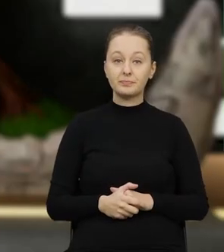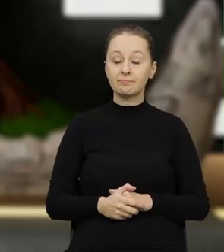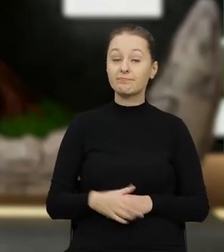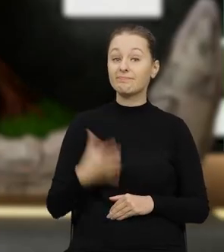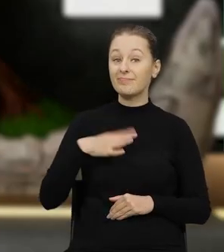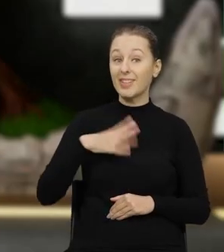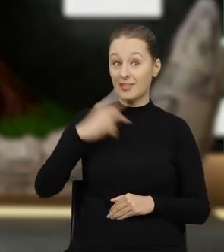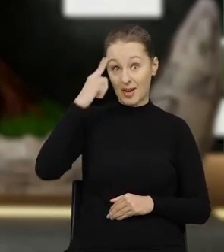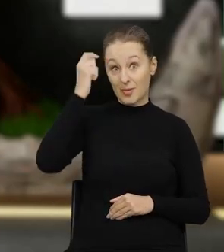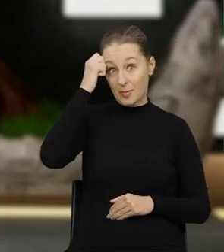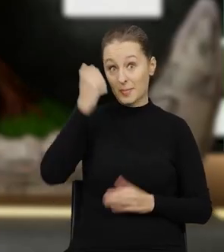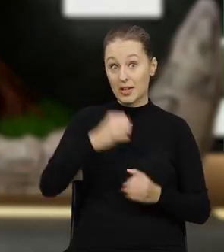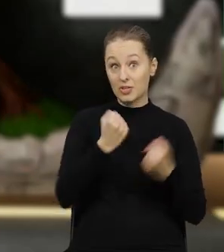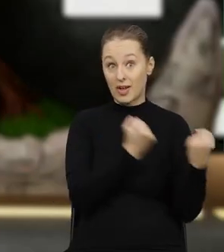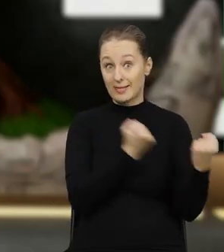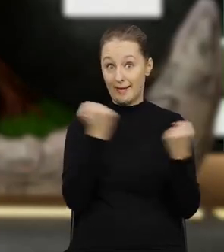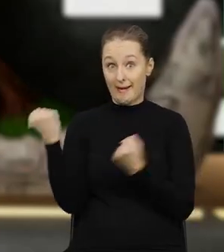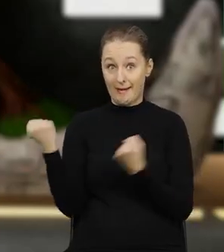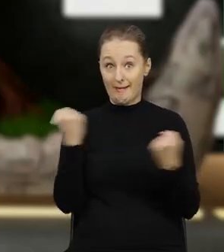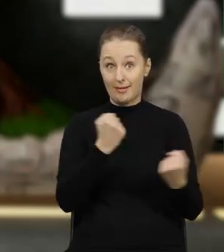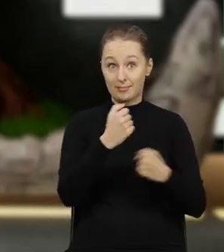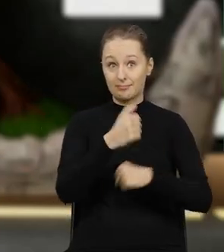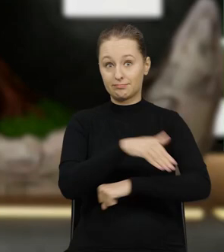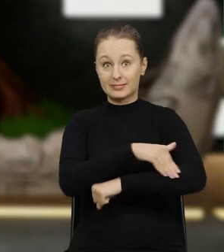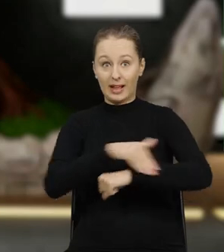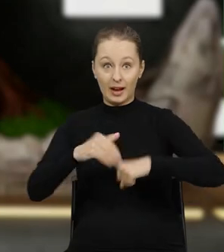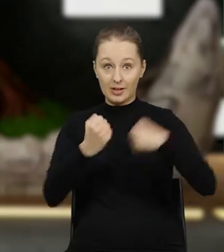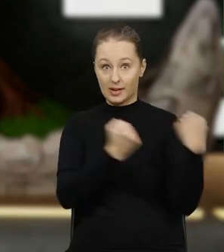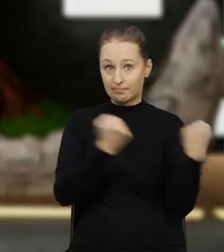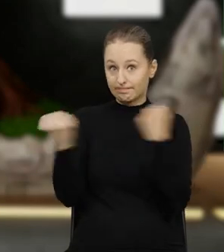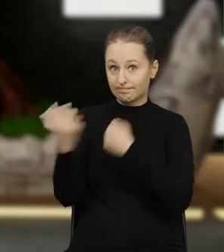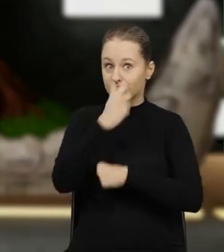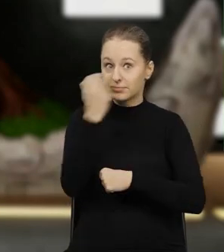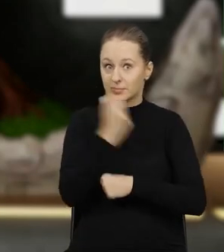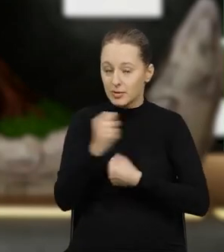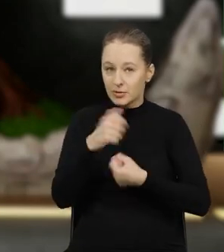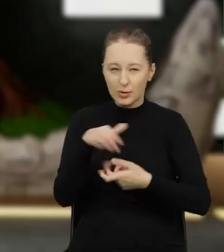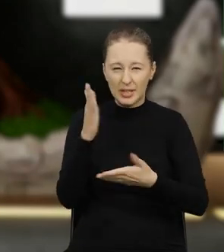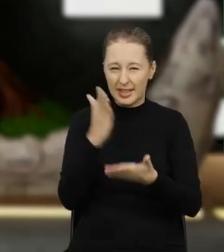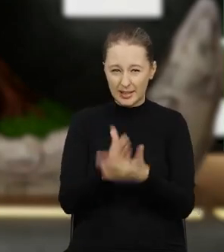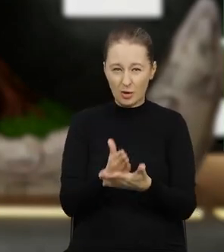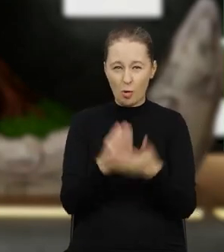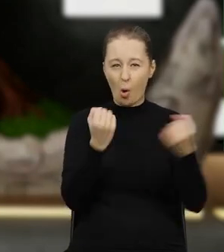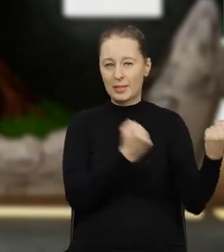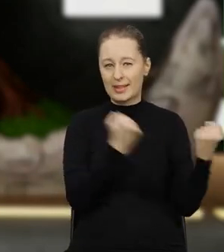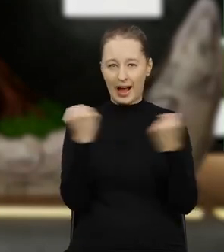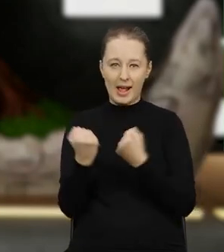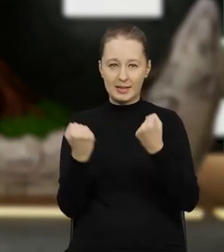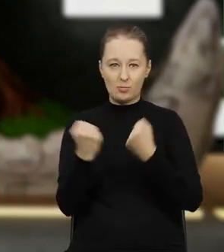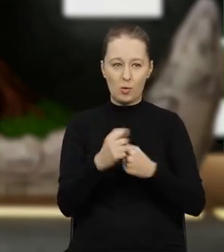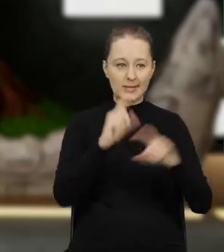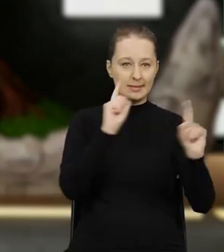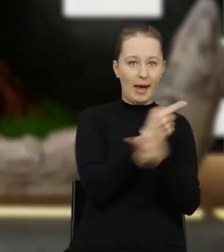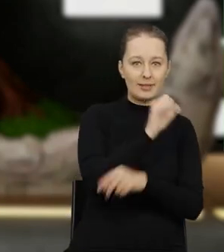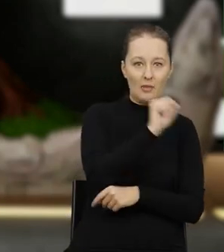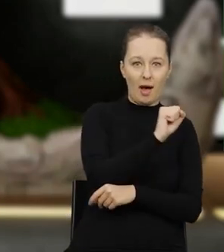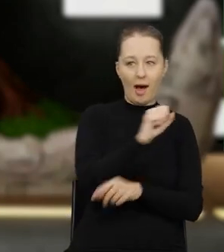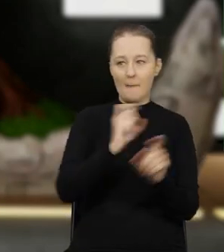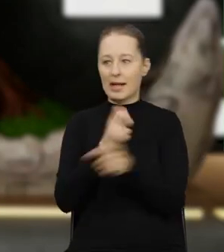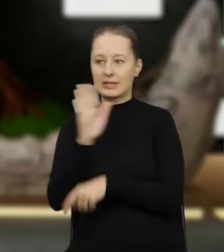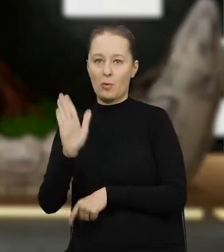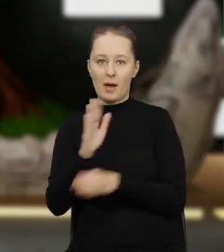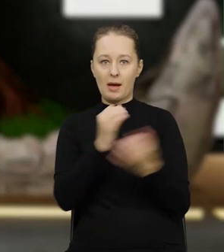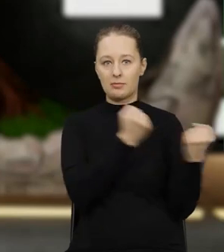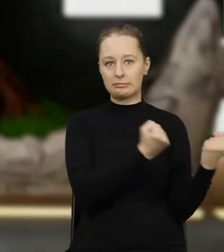musimy pamiętać o tym, że transgraniczne przemieszczanie odpadów, tak jak już tutaj powiedzieliśmy, to jest nie tylko transport z punktu A w kraju